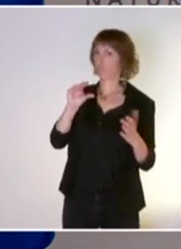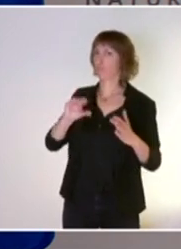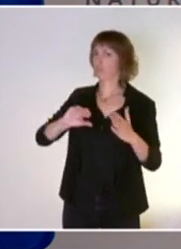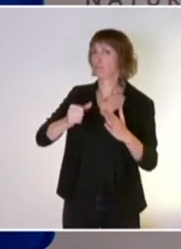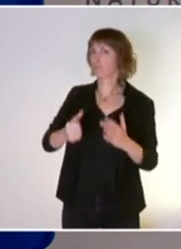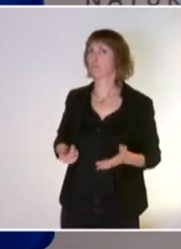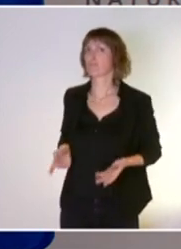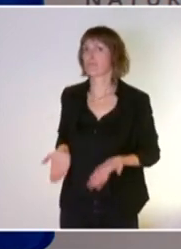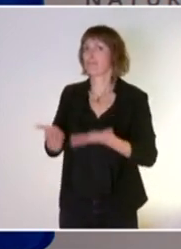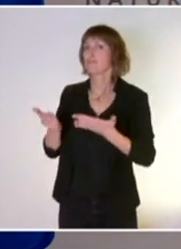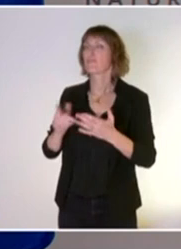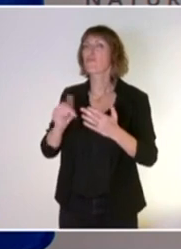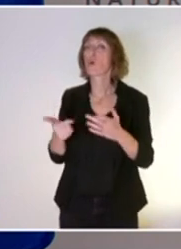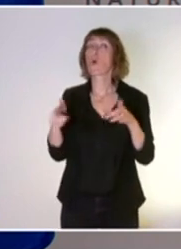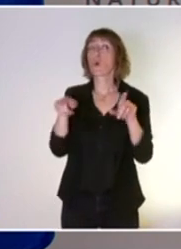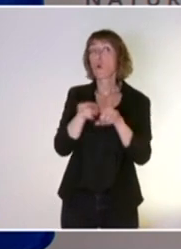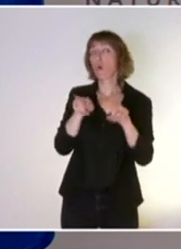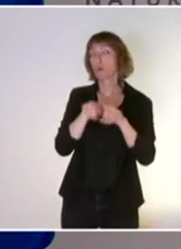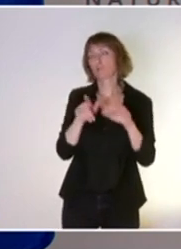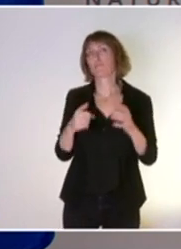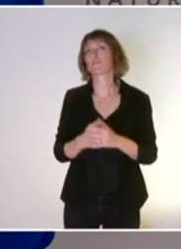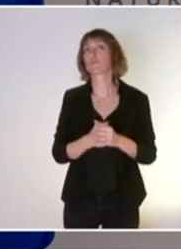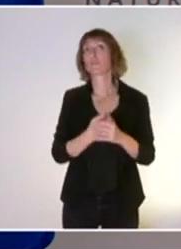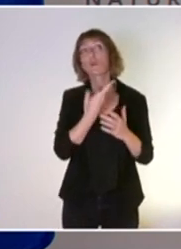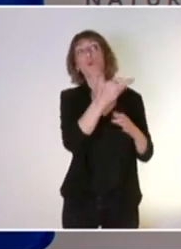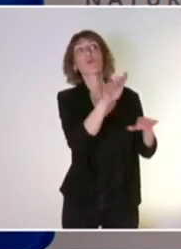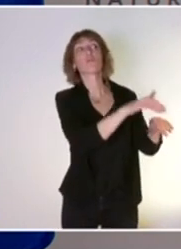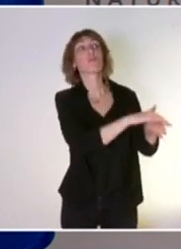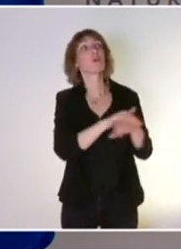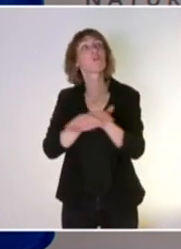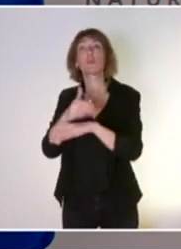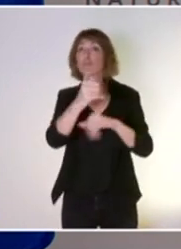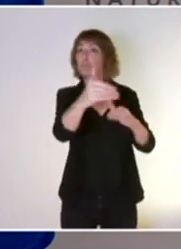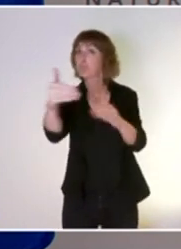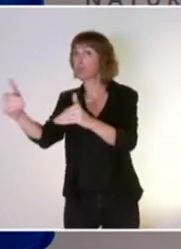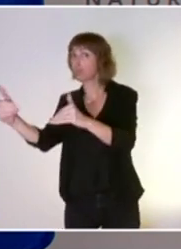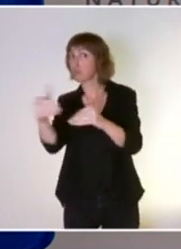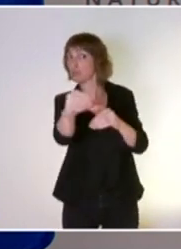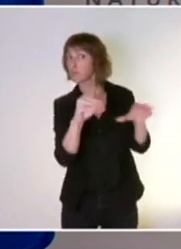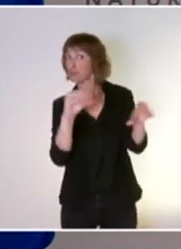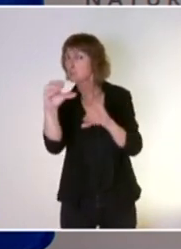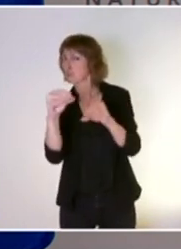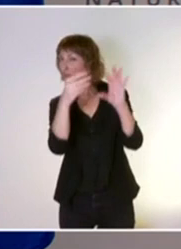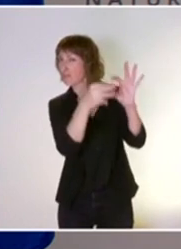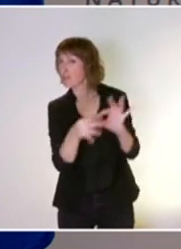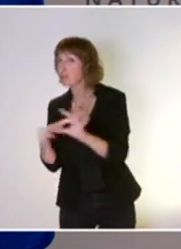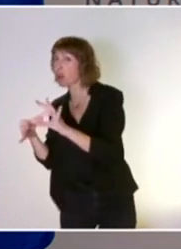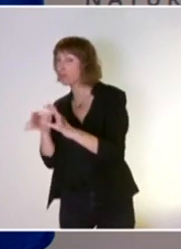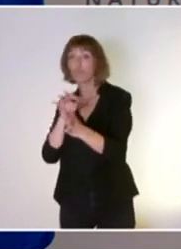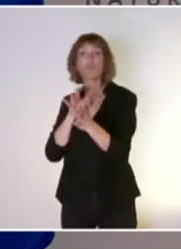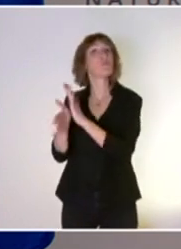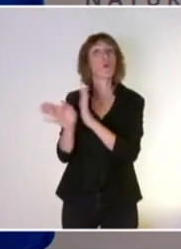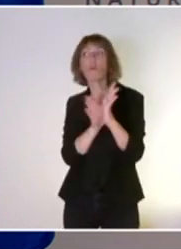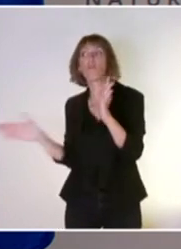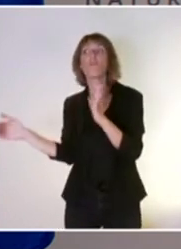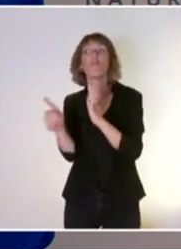à matérialiser ce qui, dans les autres politiques sectorielles, concourt directement ou même indirectement à